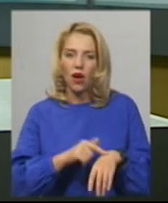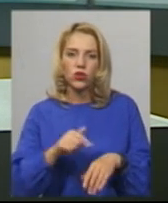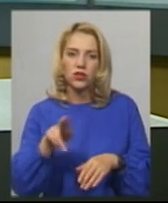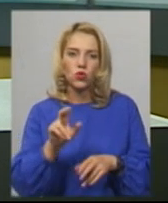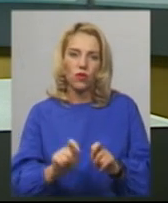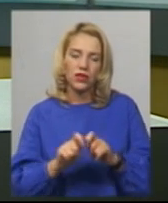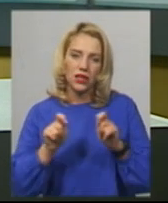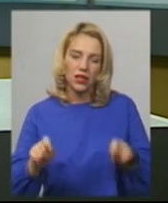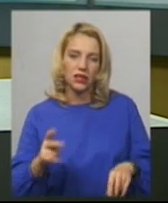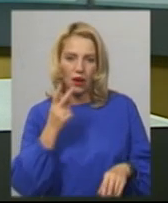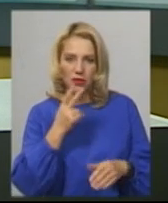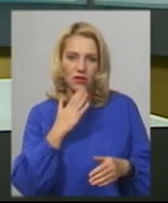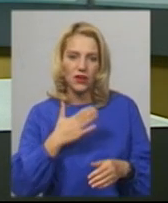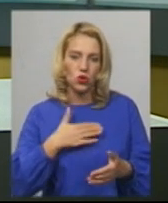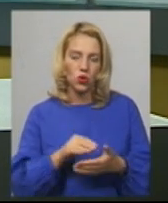фесту бачив Андрій Гумений.